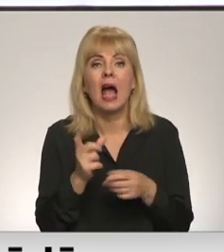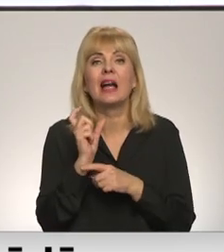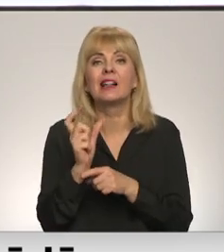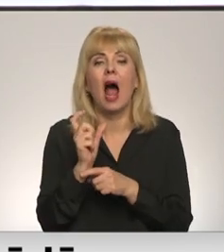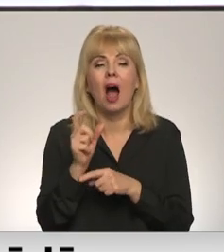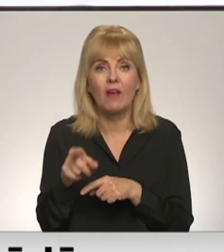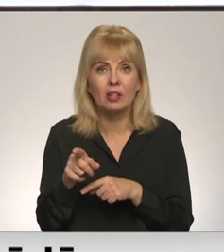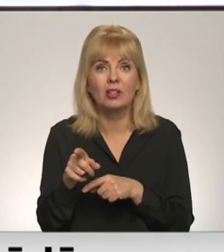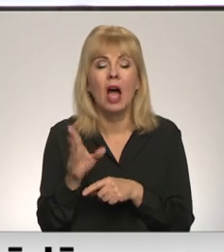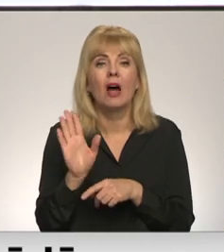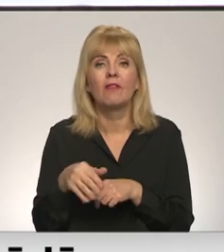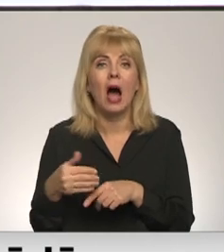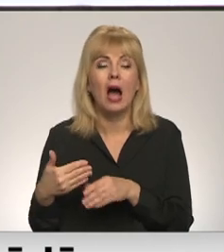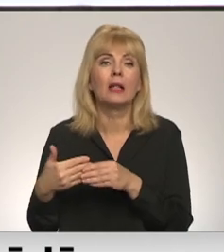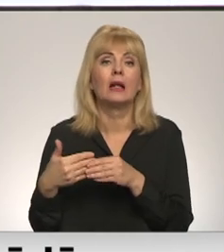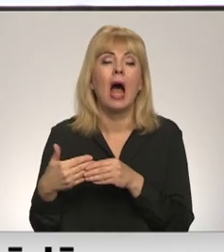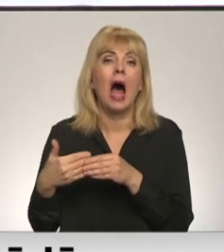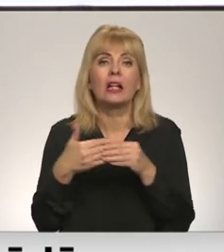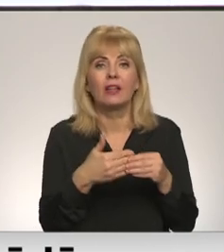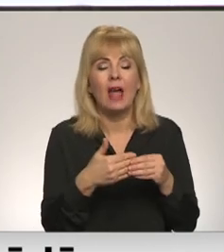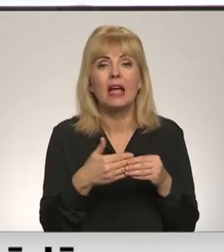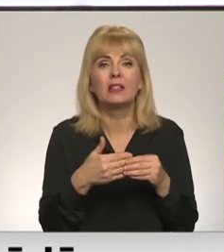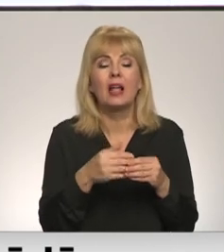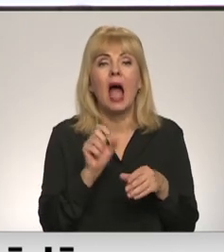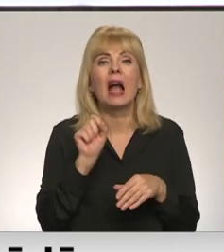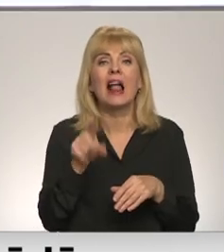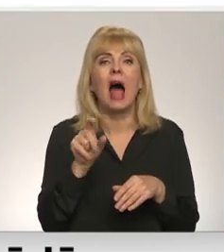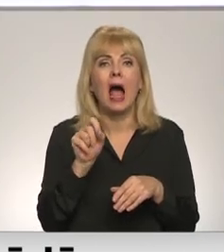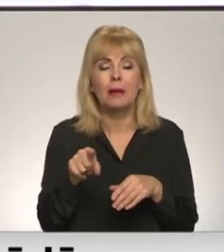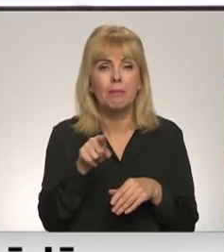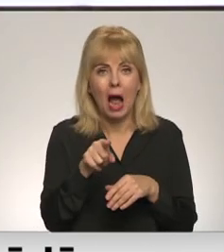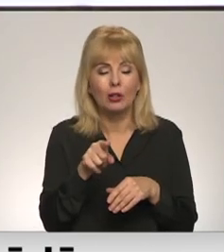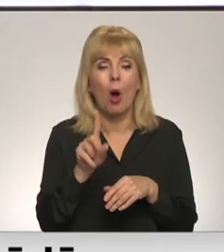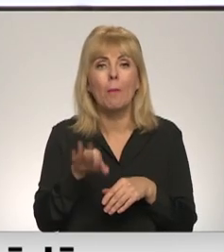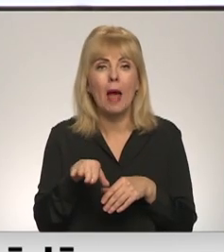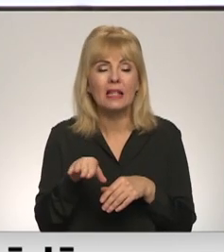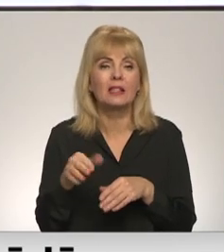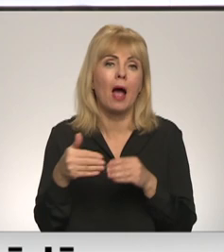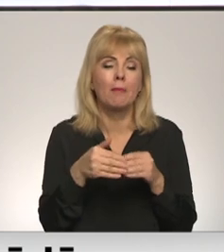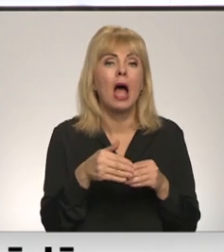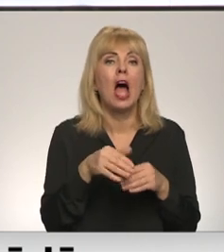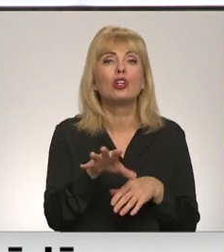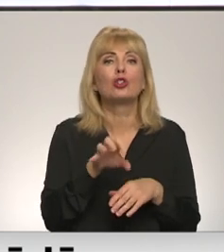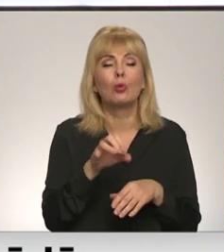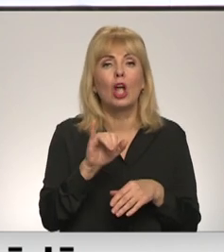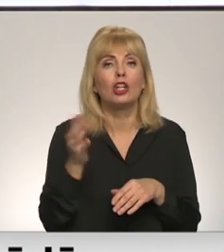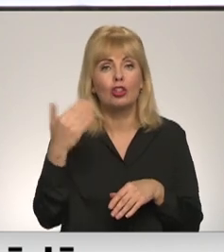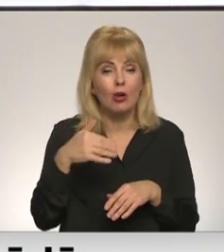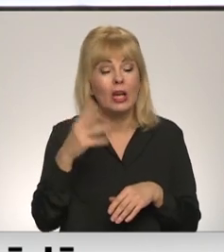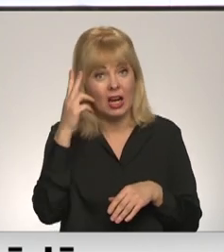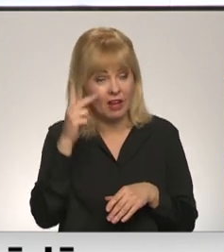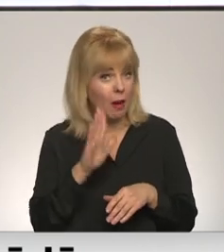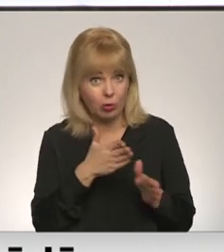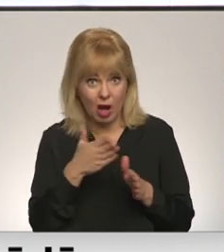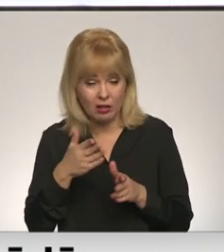pietalvēties klaipēdā un sūknēt arī uz Inču kalnu. Redzēsim, vai Krievija tiešām būs gatavi nepārdot gāzi,